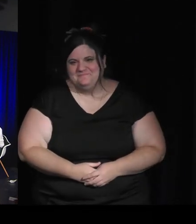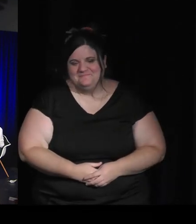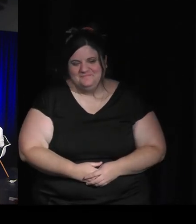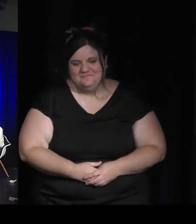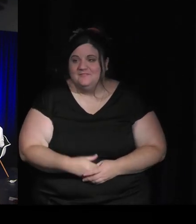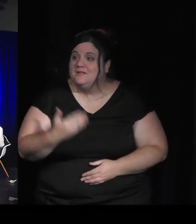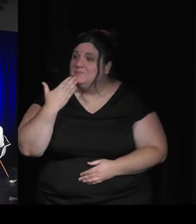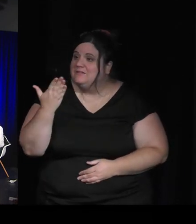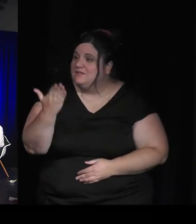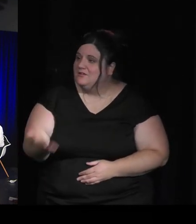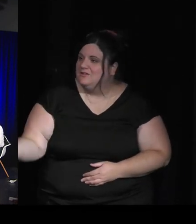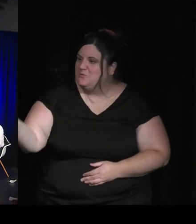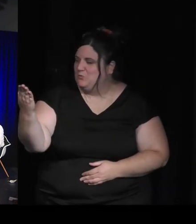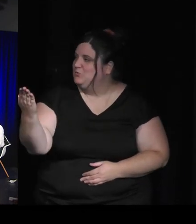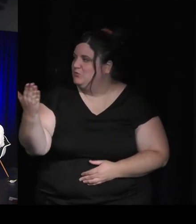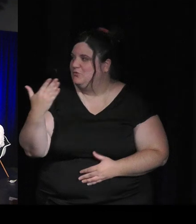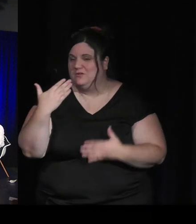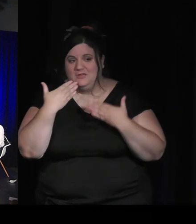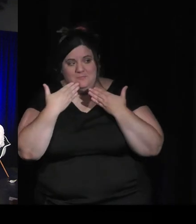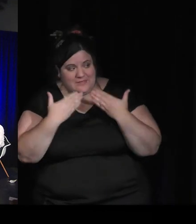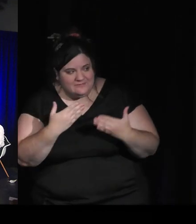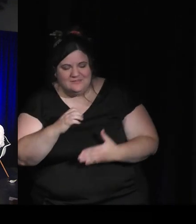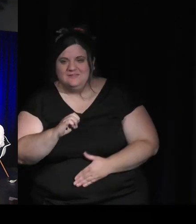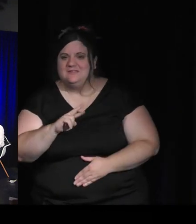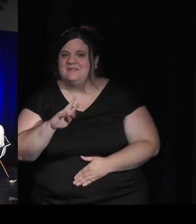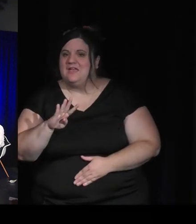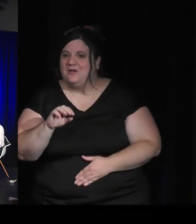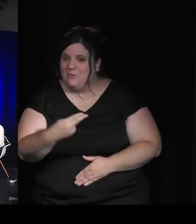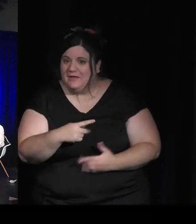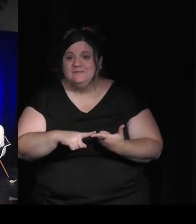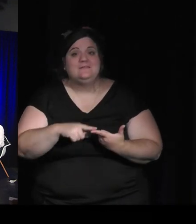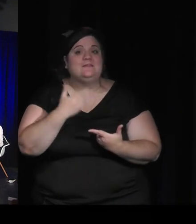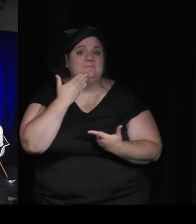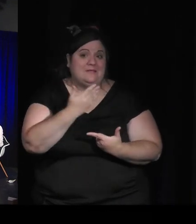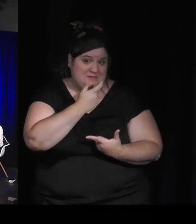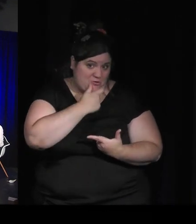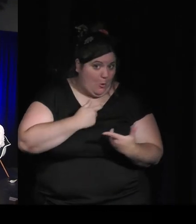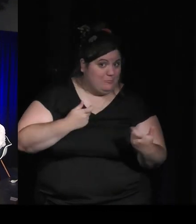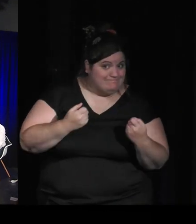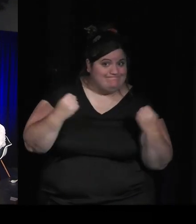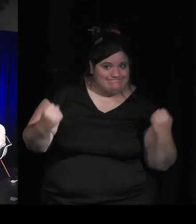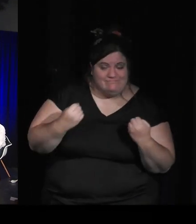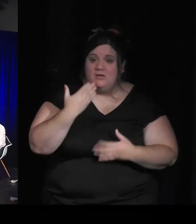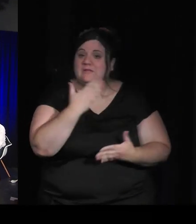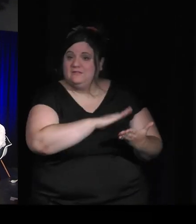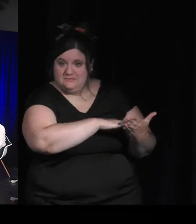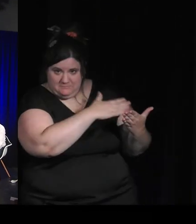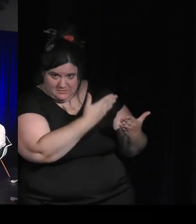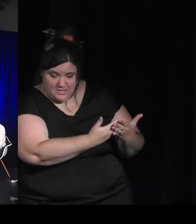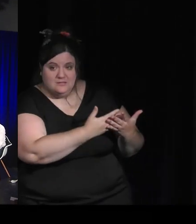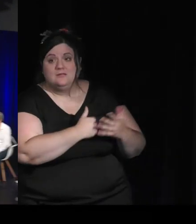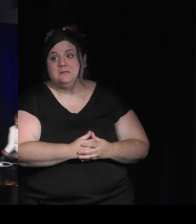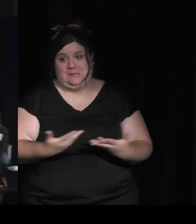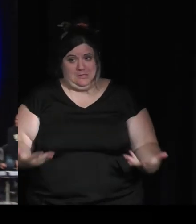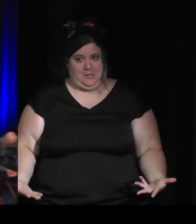merci beaucoup à tous merci Erwan merci Jean d'avoir mené ces rencontres merci aux traducteurs c'est la